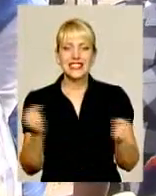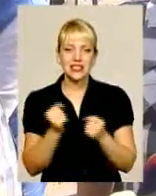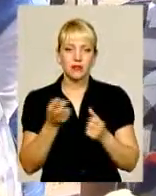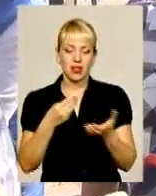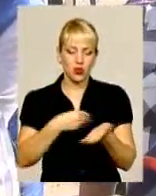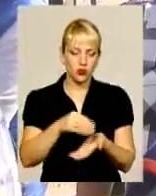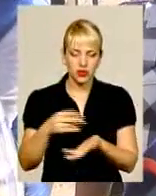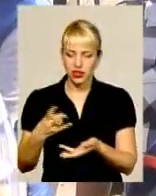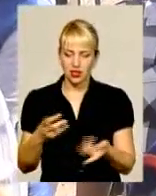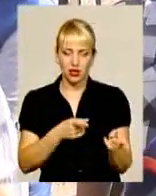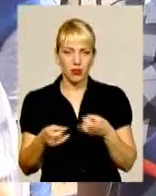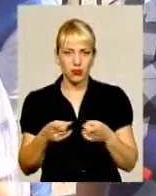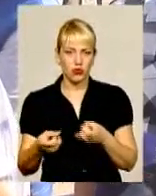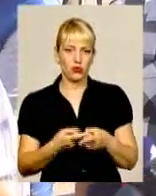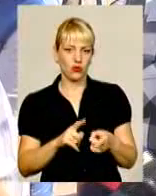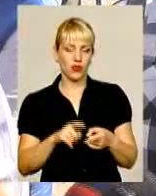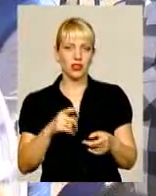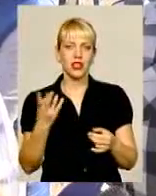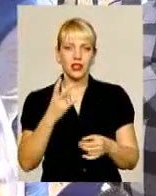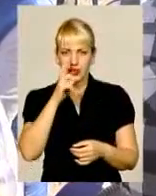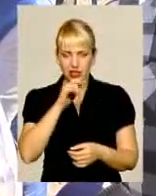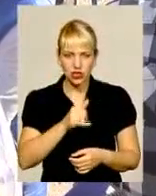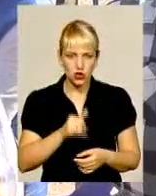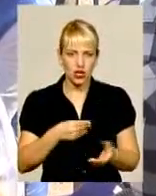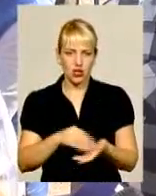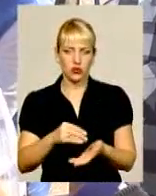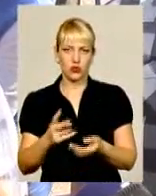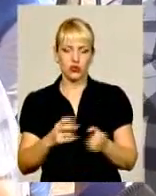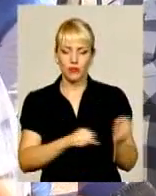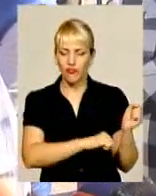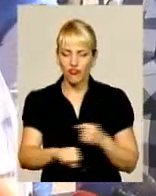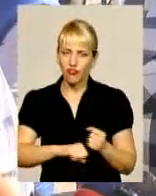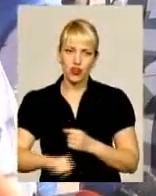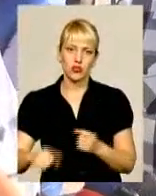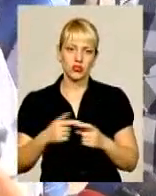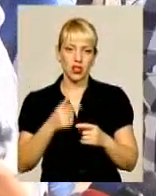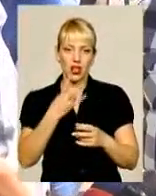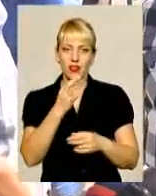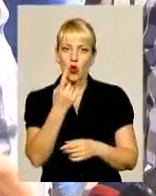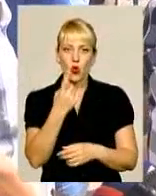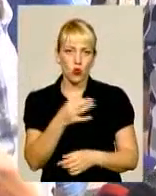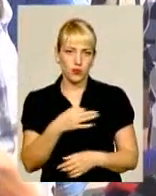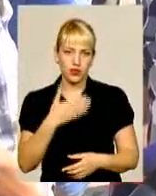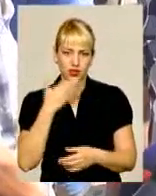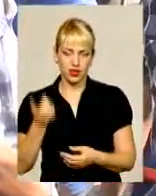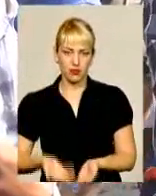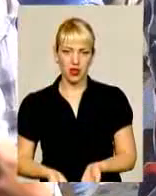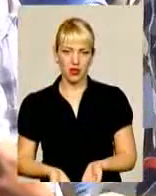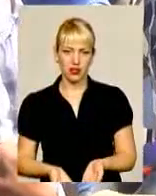коровам давати, те, те, солярки треба заправити, щоб викосити. Немає ні копійки, немає. Діти,